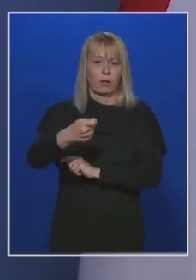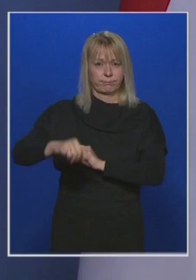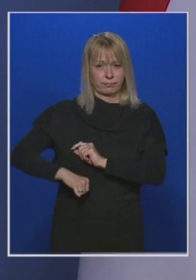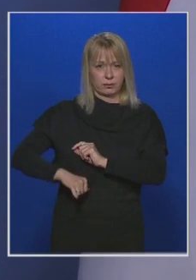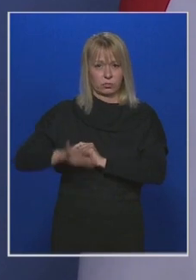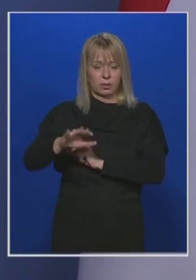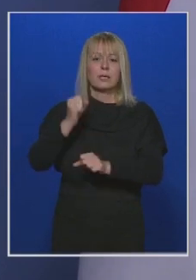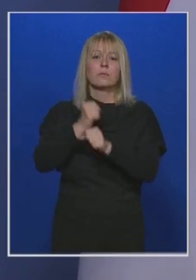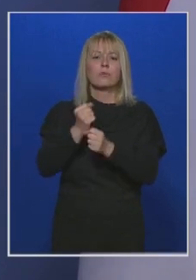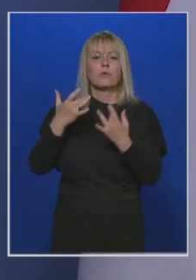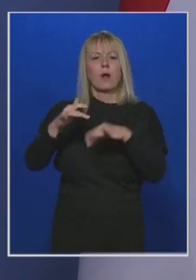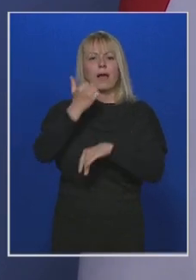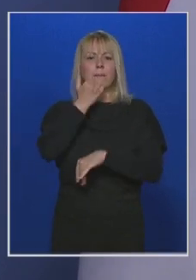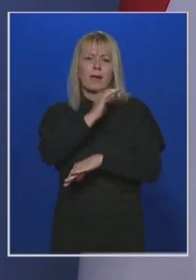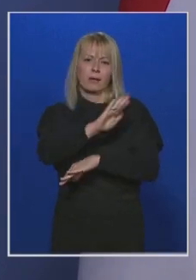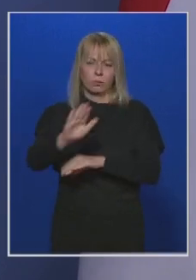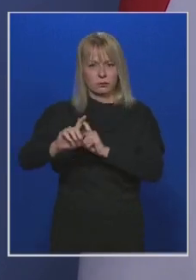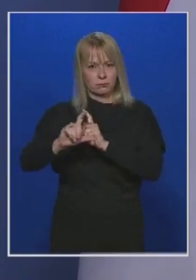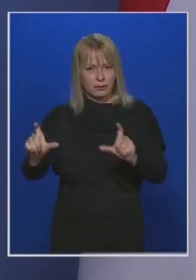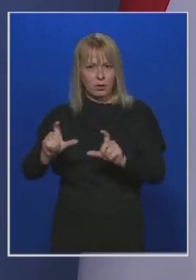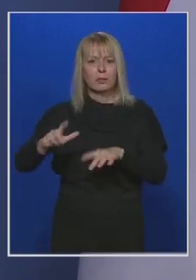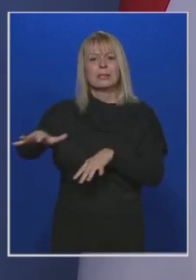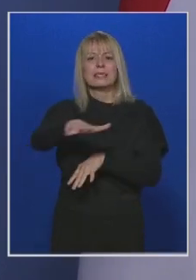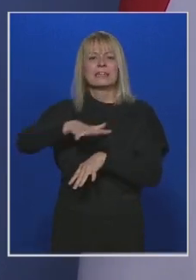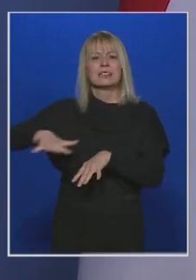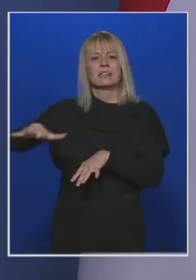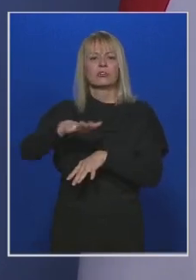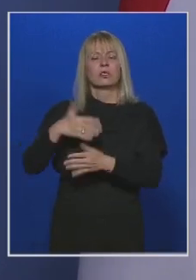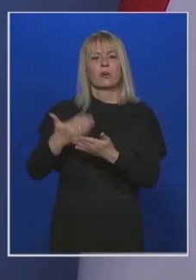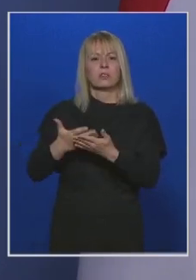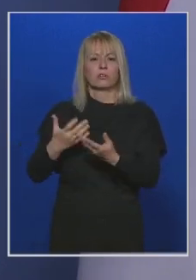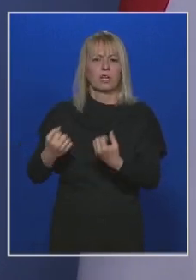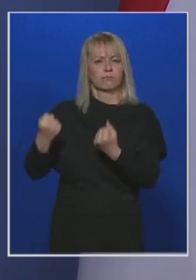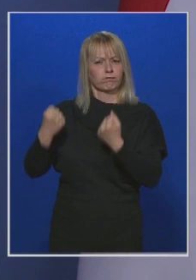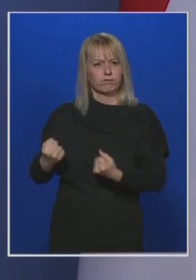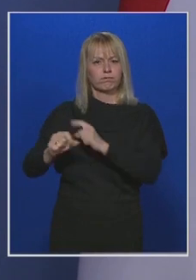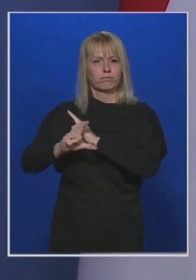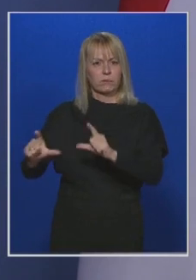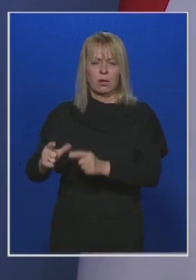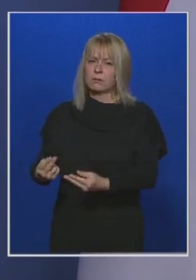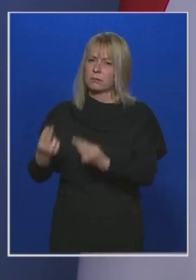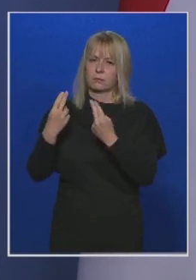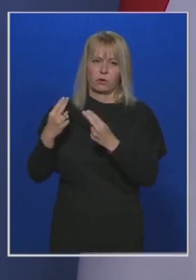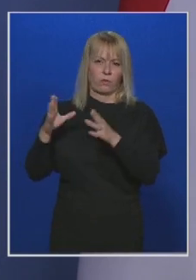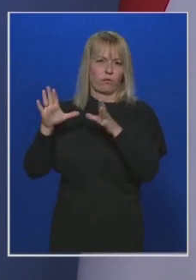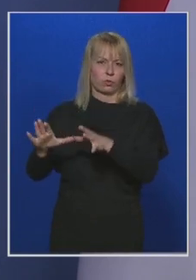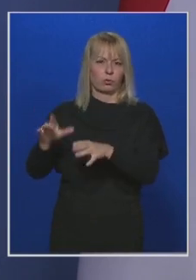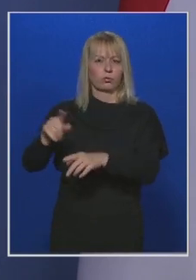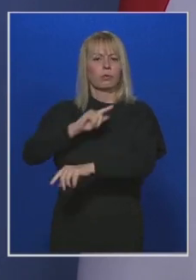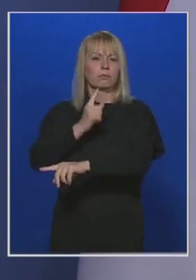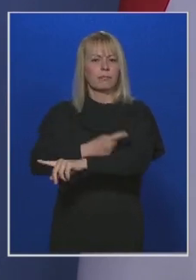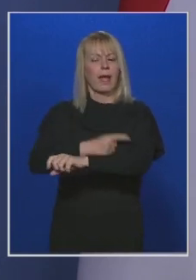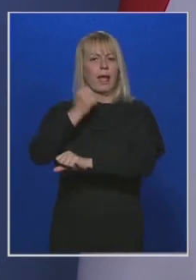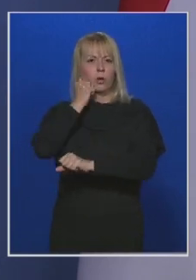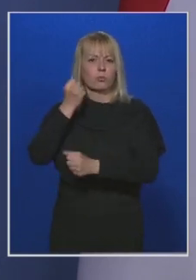munkahelyek megőrzése szempontjából és a térség-gazdasági stabilitása szempontjából is kulcsfontosságú, hogy az erőmű